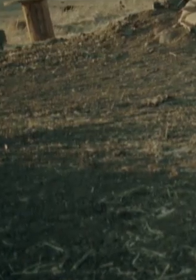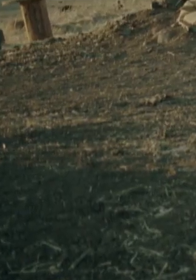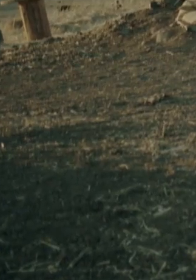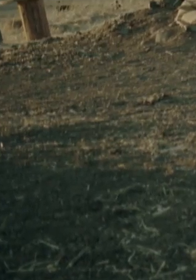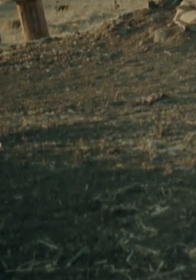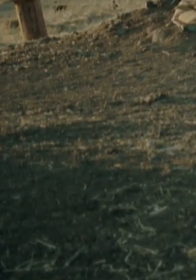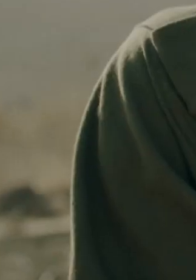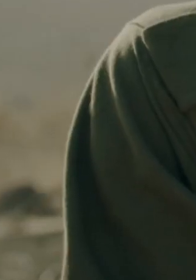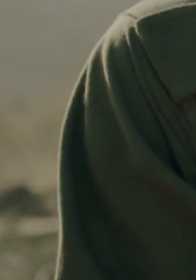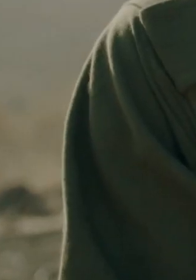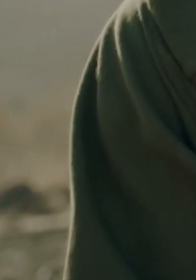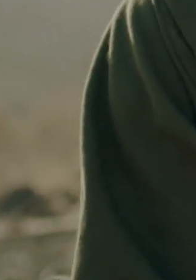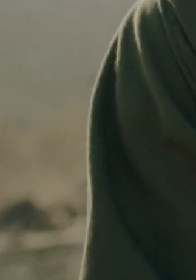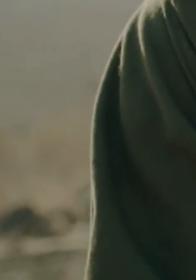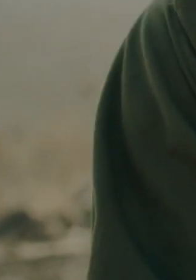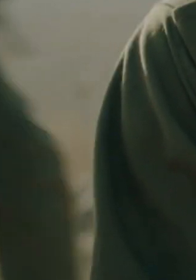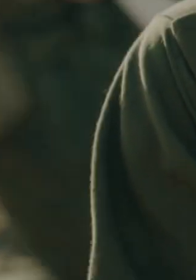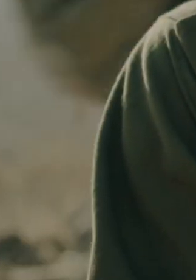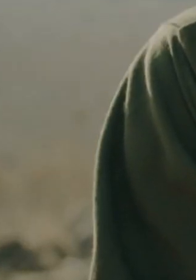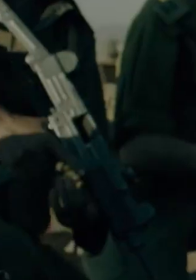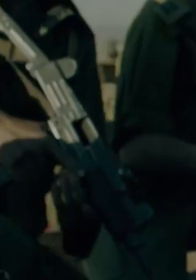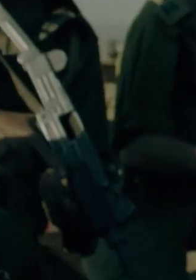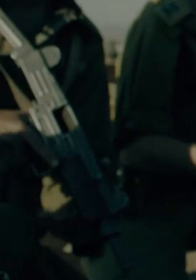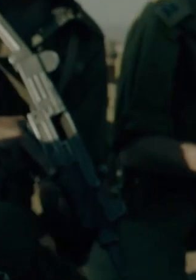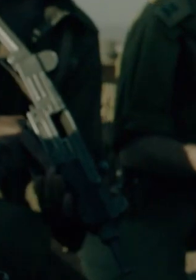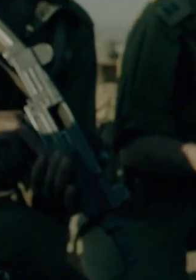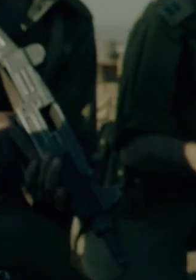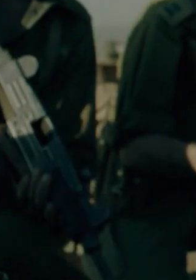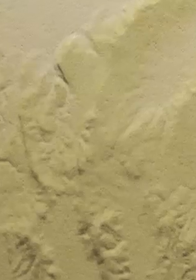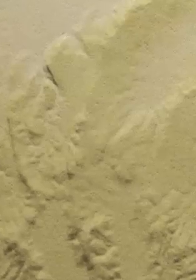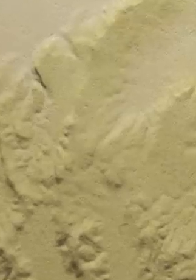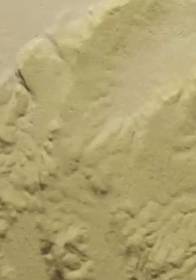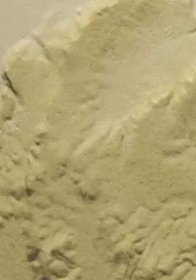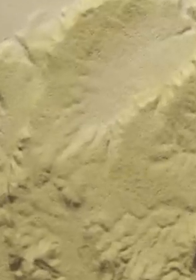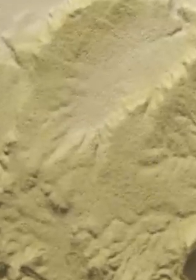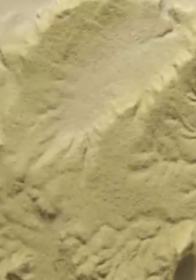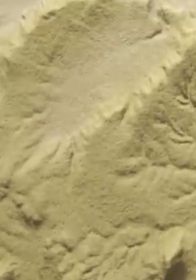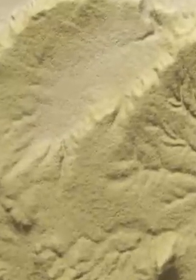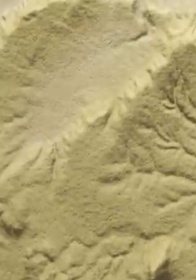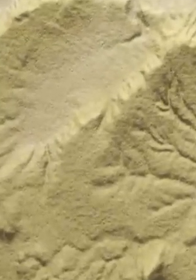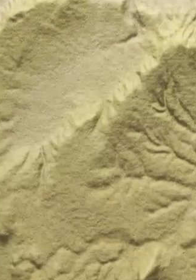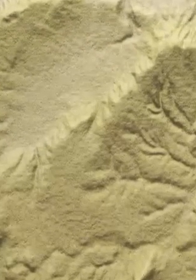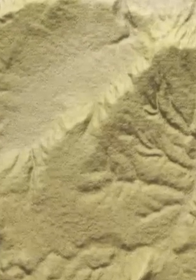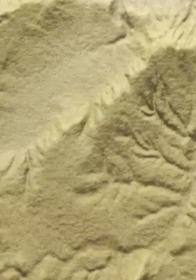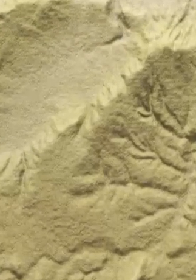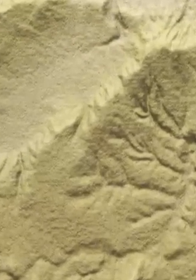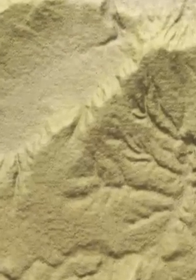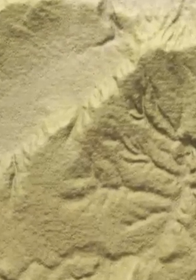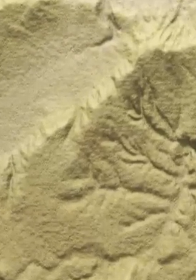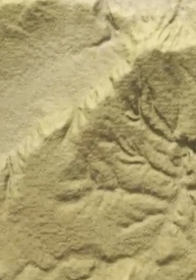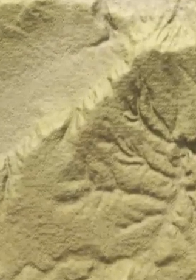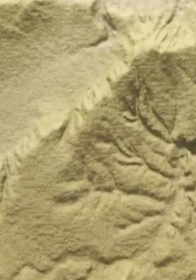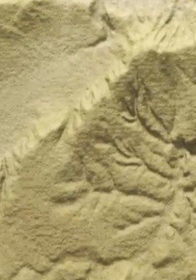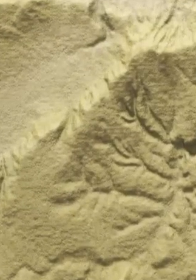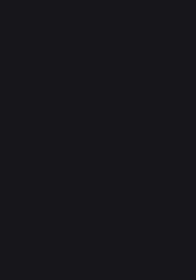תקשיבו, פלוגה של חיילים סורים ושני ביטיארים הדרך לפה. אנחנו הולכים לעמות. שעת נעילה, שני בתשע